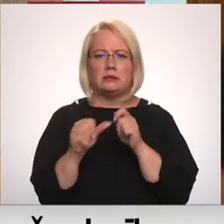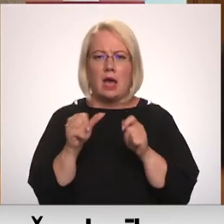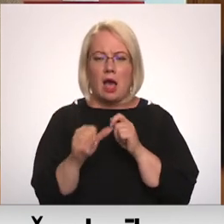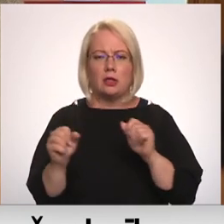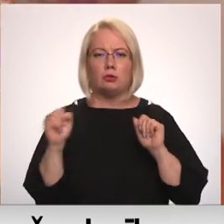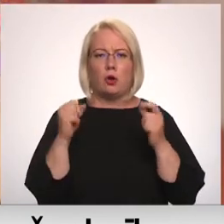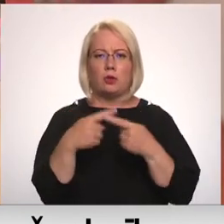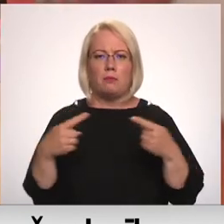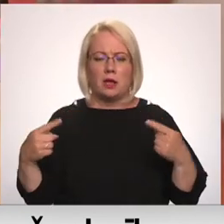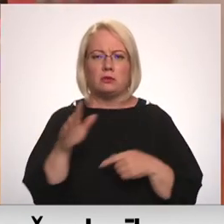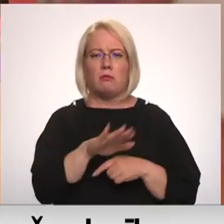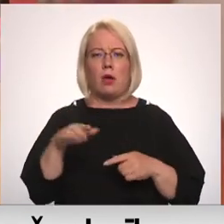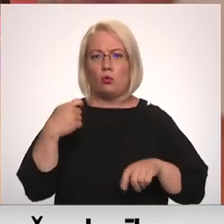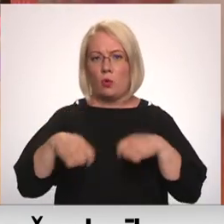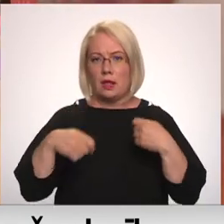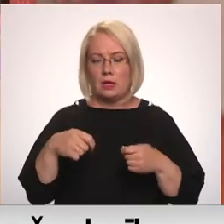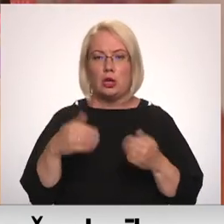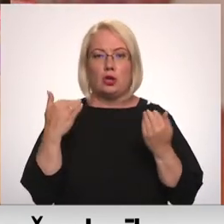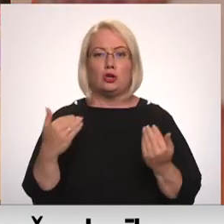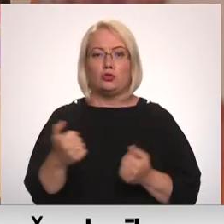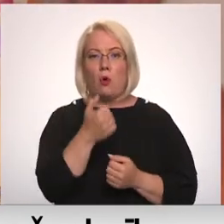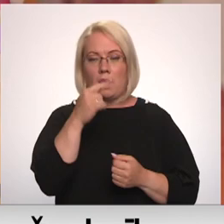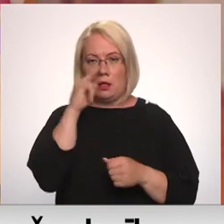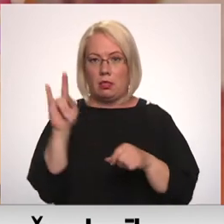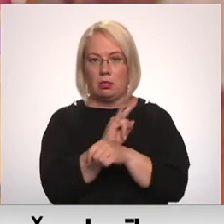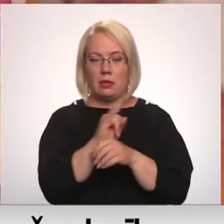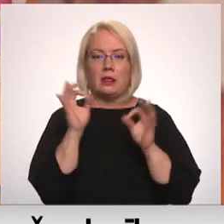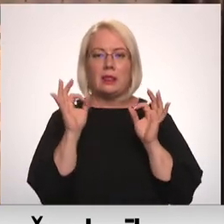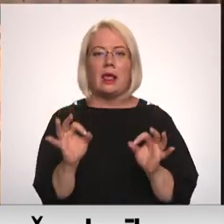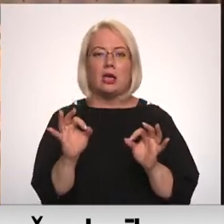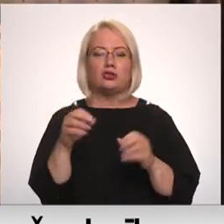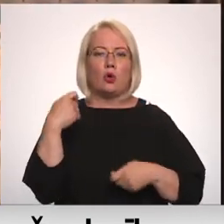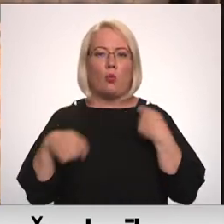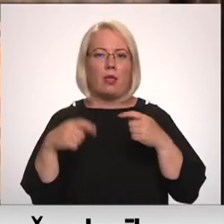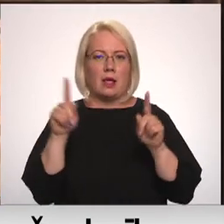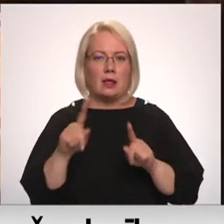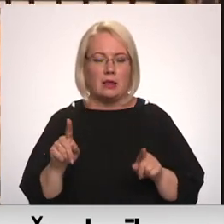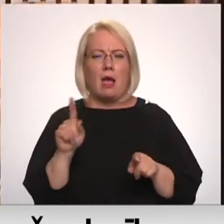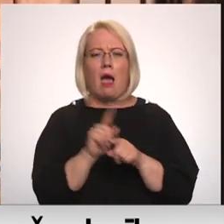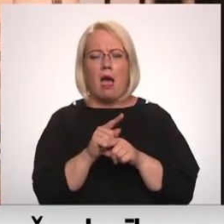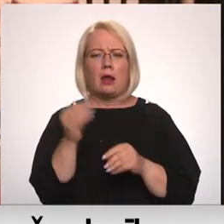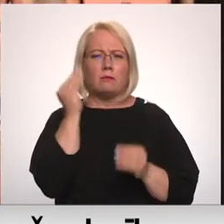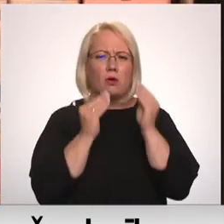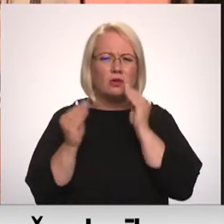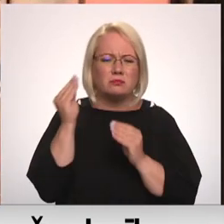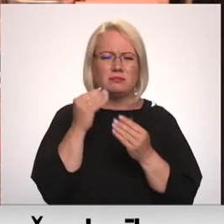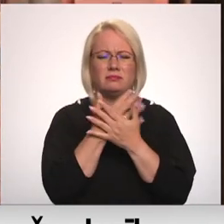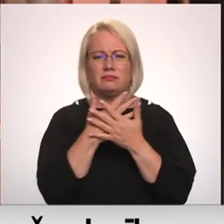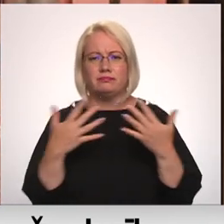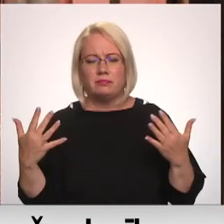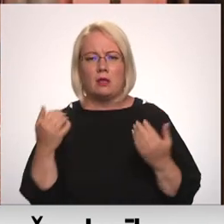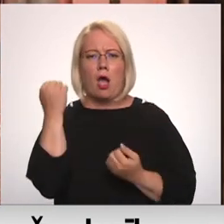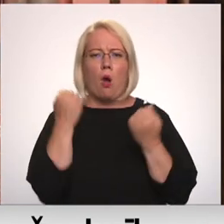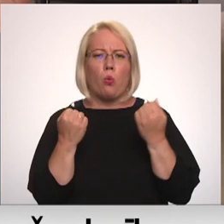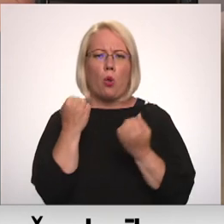un rotaļlietis. Šogad vairāk viltoja tieši rotaļlietis. Viltoja arī parfumērijas, preces, apģērbu, autorezervas